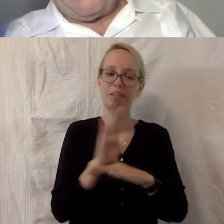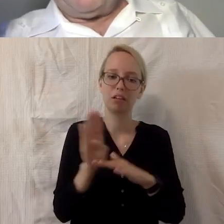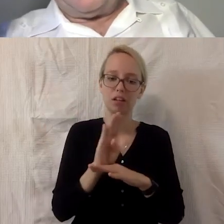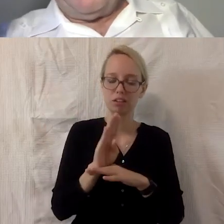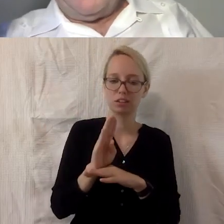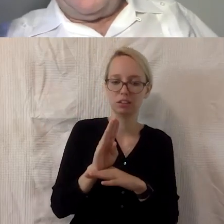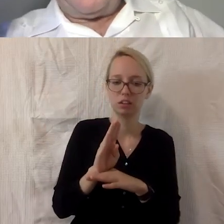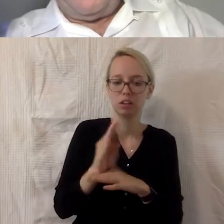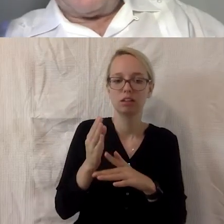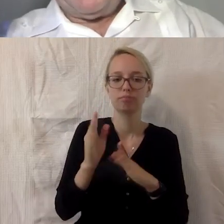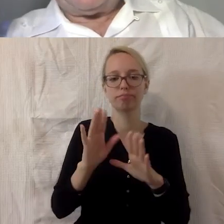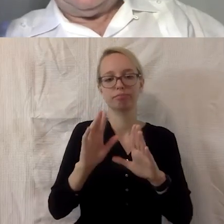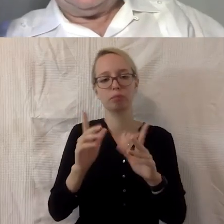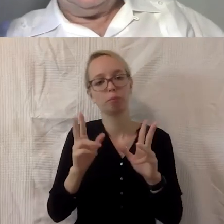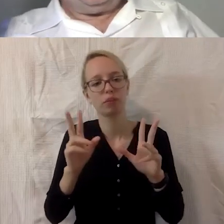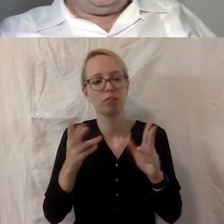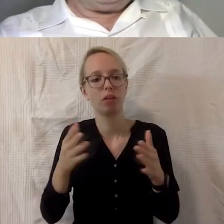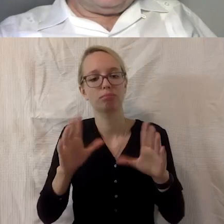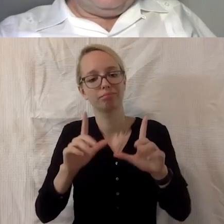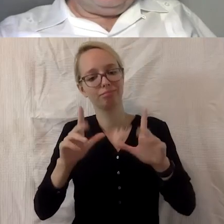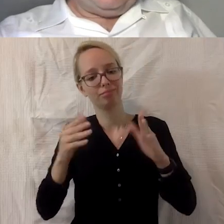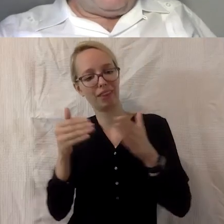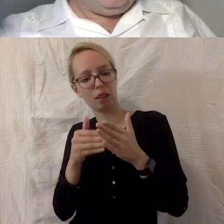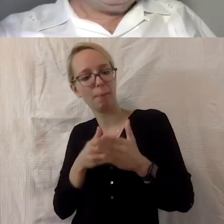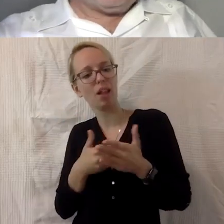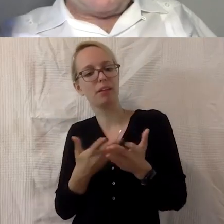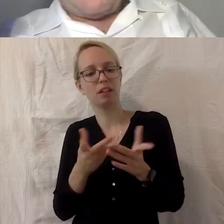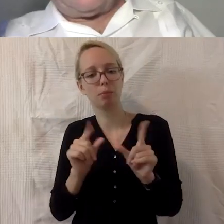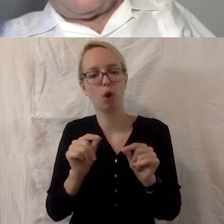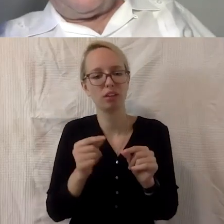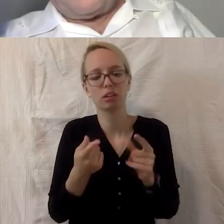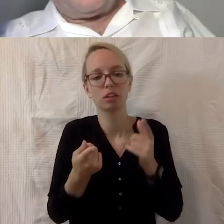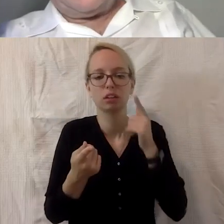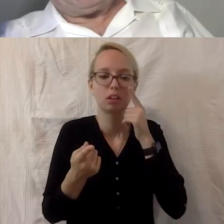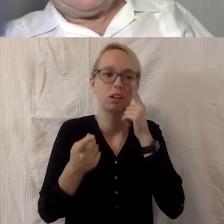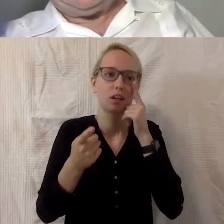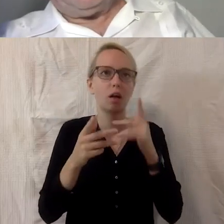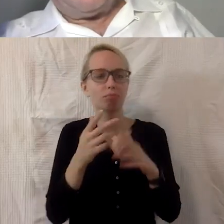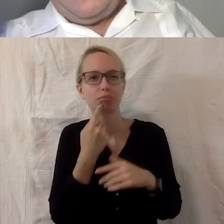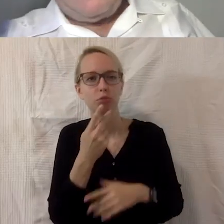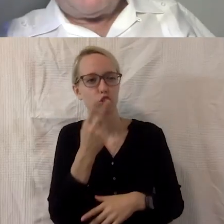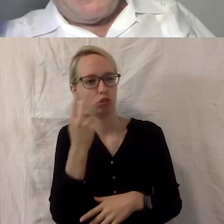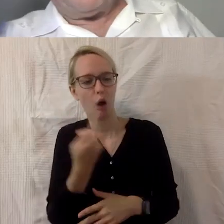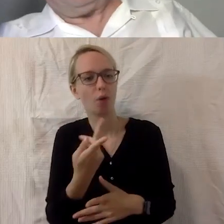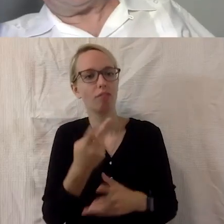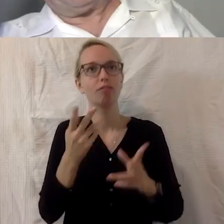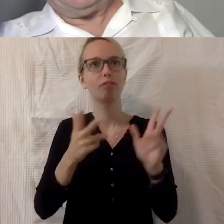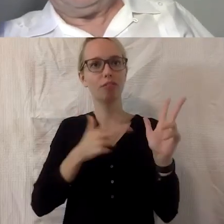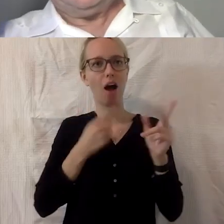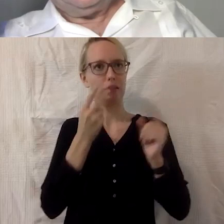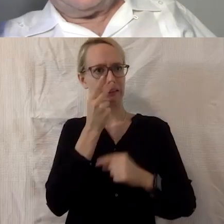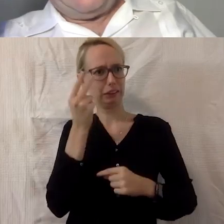Das heißt, genau was ich immer jetzt strapaziere, die ökonomische Betrachtung von Disability und zwar nicht Sparen von